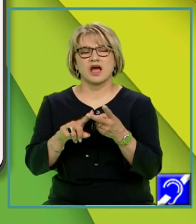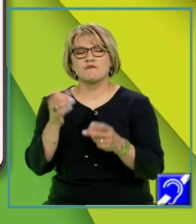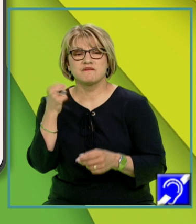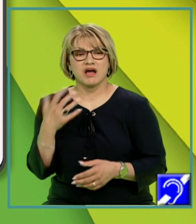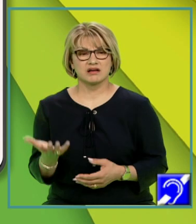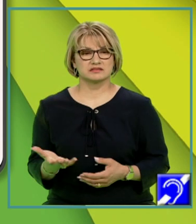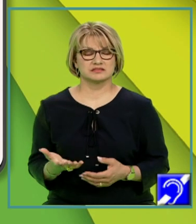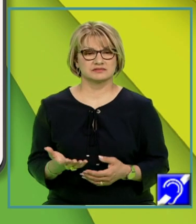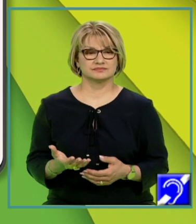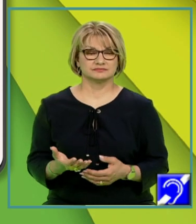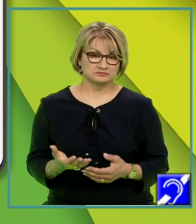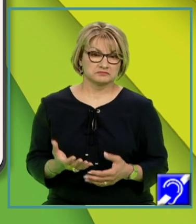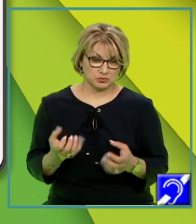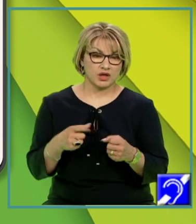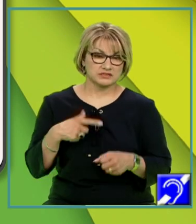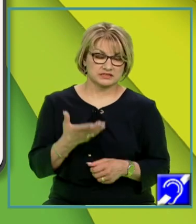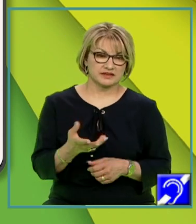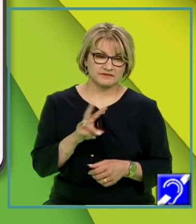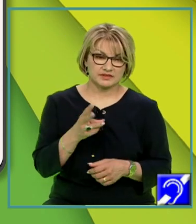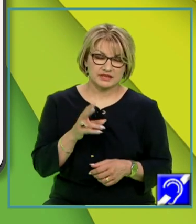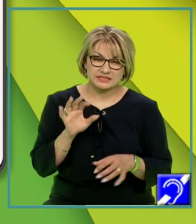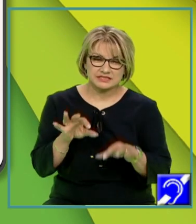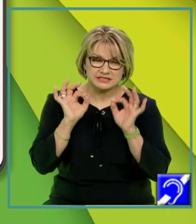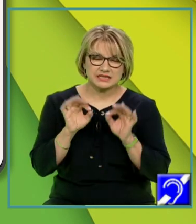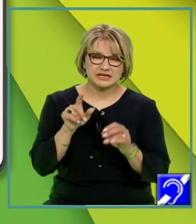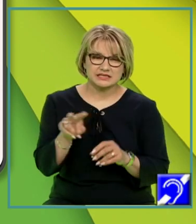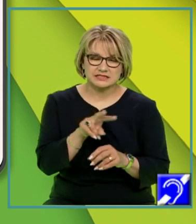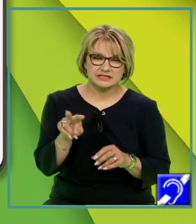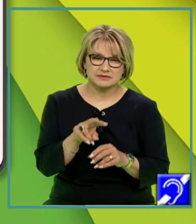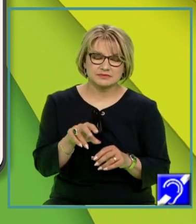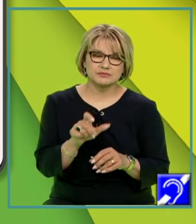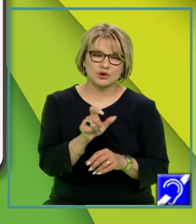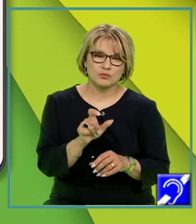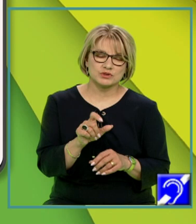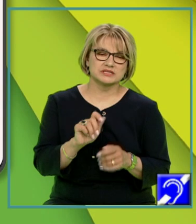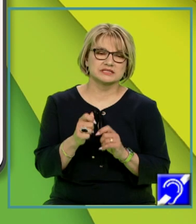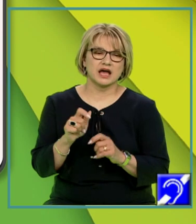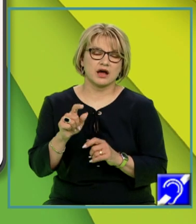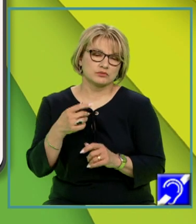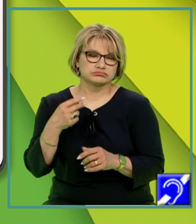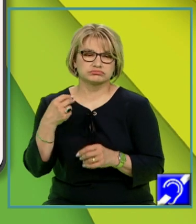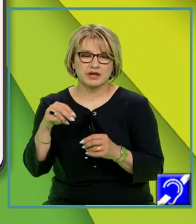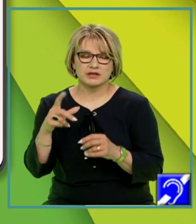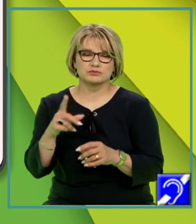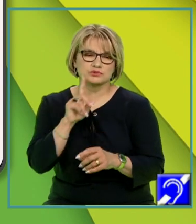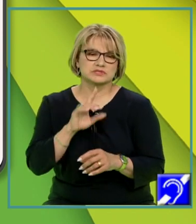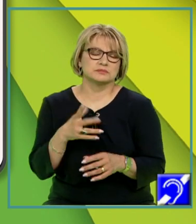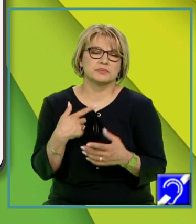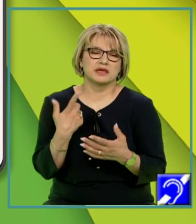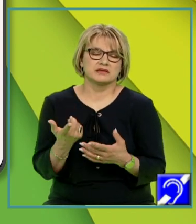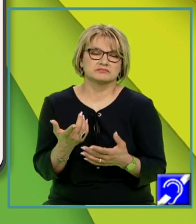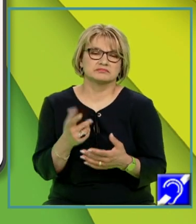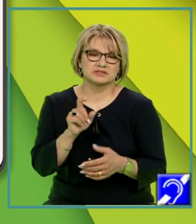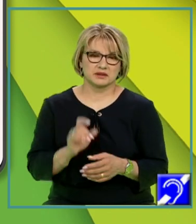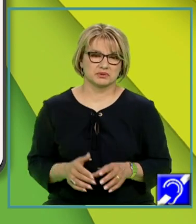Care pot fi adevărate sau false. se-am destinge astfel între propoziții și enunțuri care sunt simple întrebări. Rostiri care sunt doar exclamații,